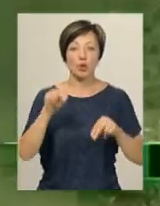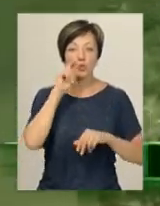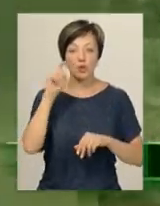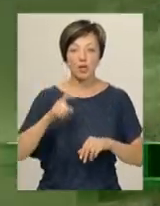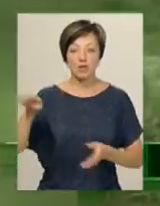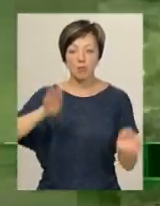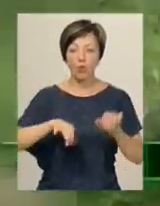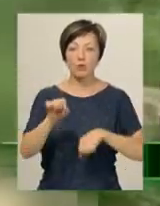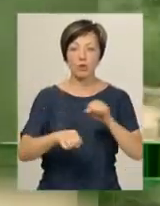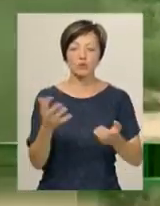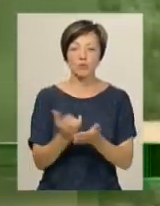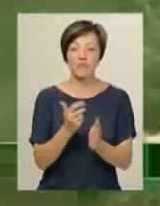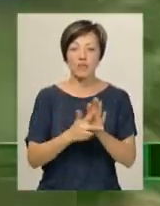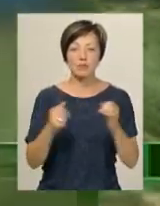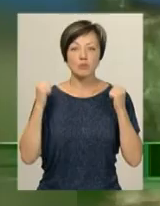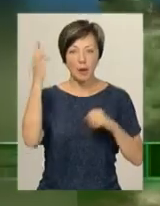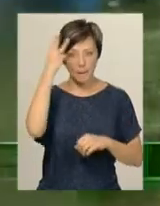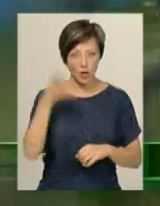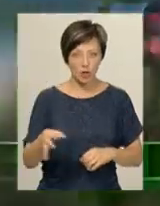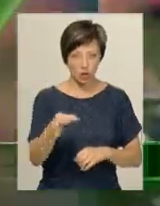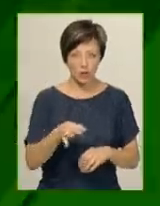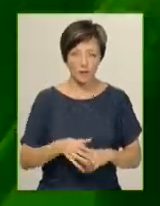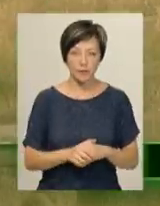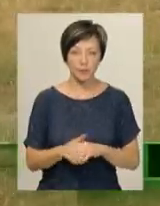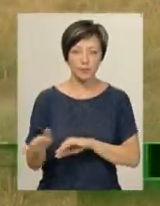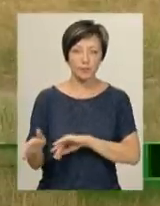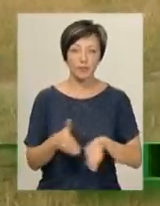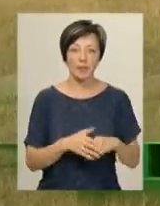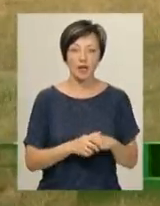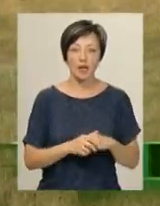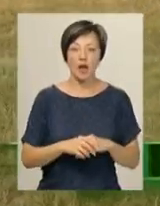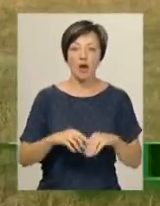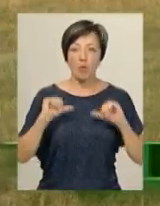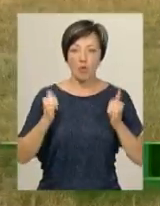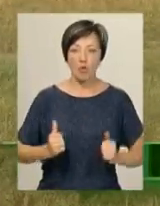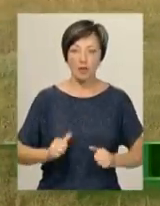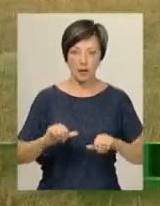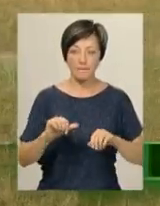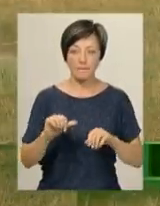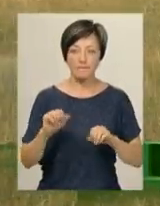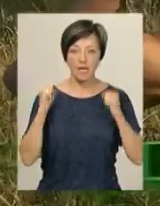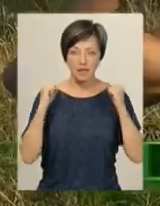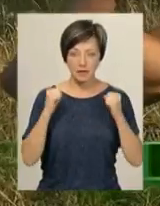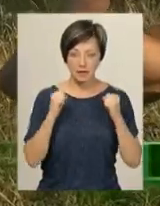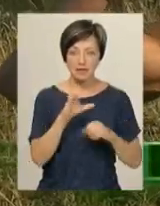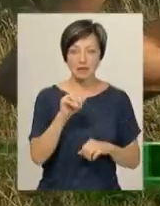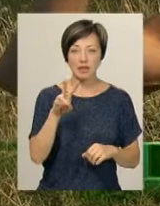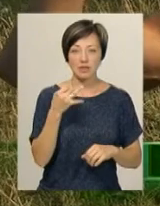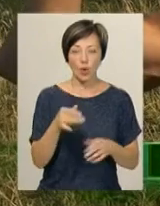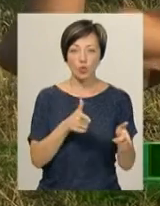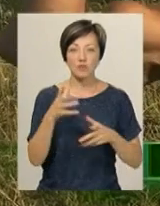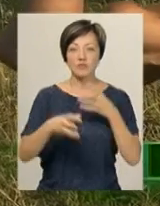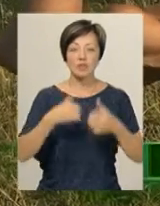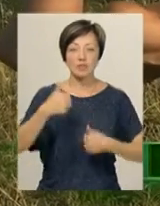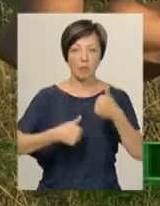України з монтенбайку здобули 8 спортсменів Хмельниччини. Бодібілдер Руслан Сідлецький готується до всесвітніх змагань культуристів